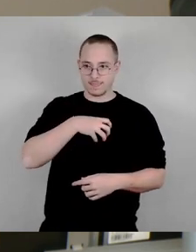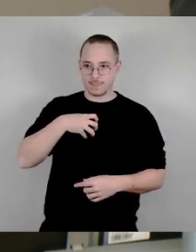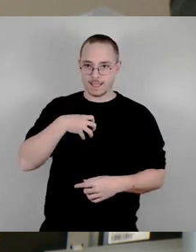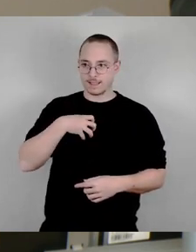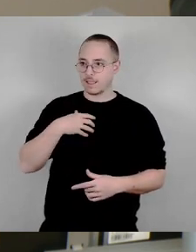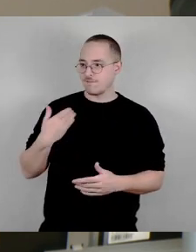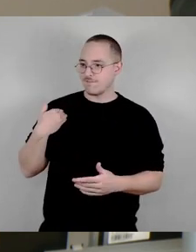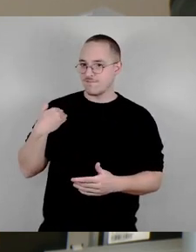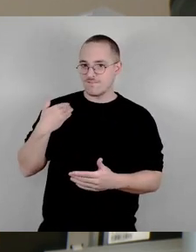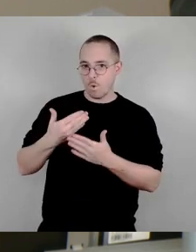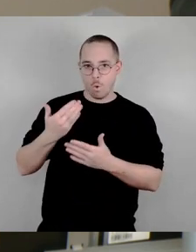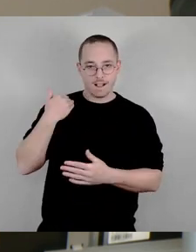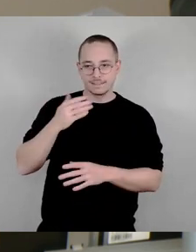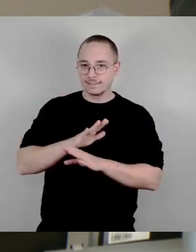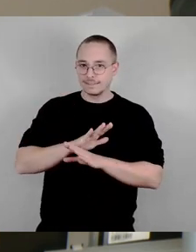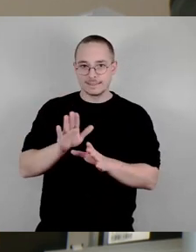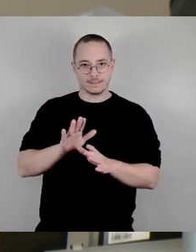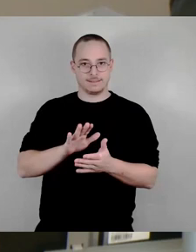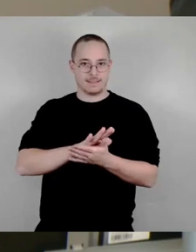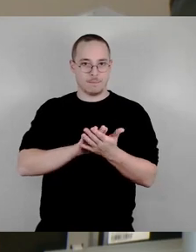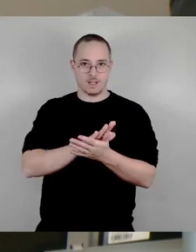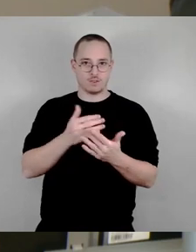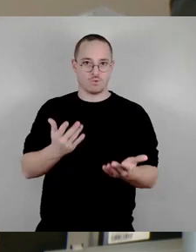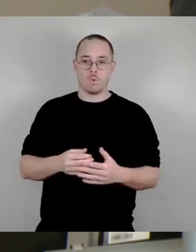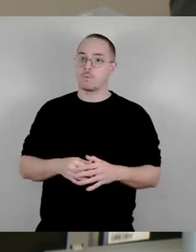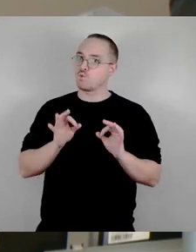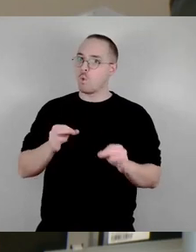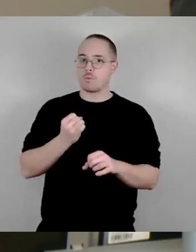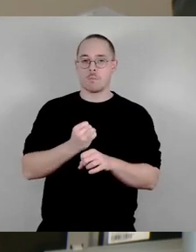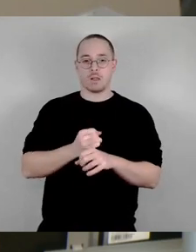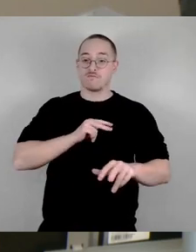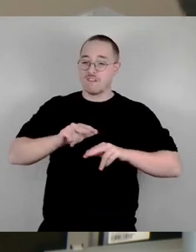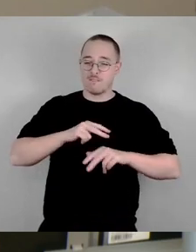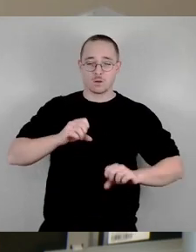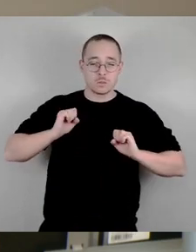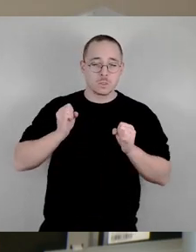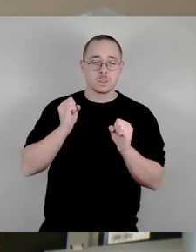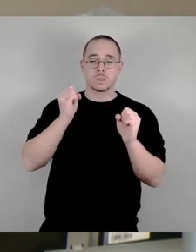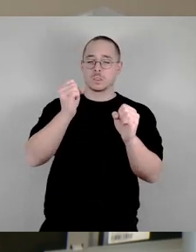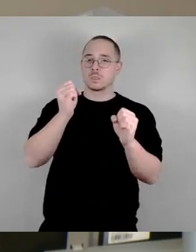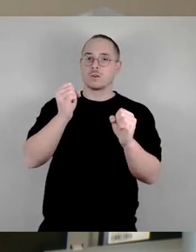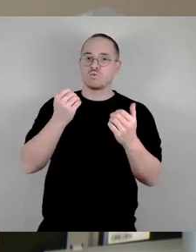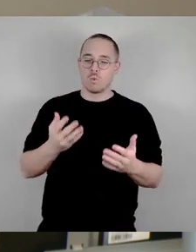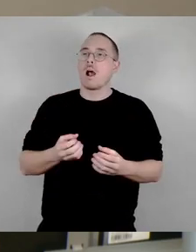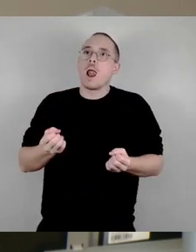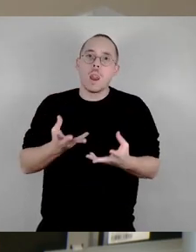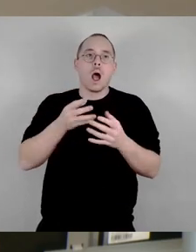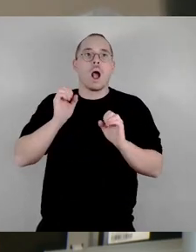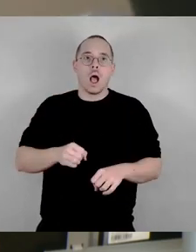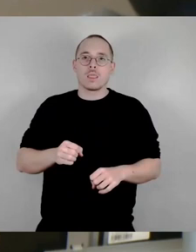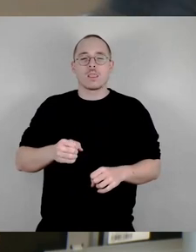er war gut gemacht und die Verwaltung hat sich hier wirklich, wirklich angestrengt. Natürlich kann man alles immer noch viel besser machen, aber